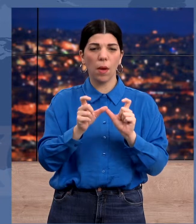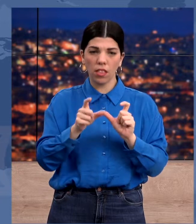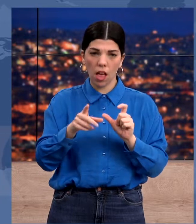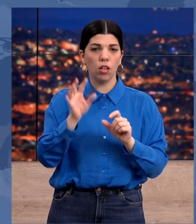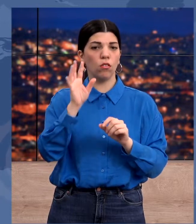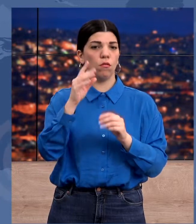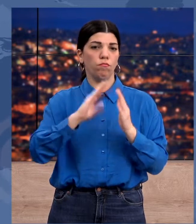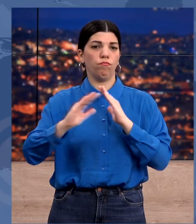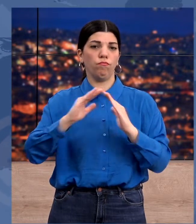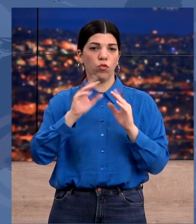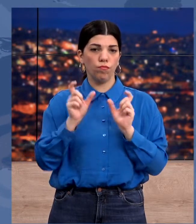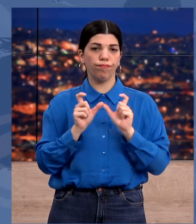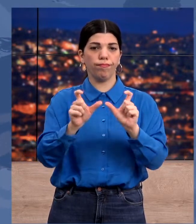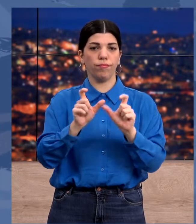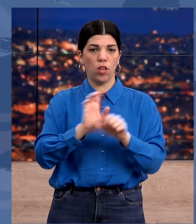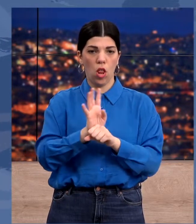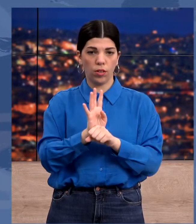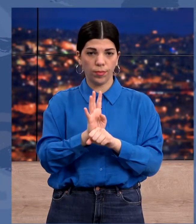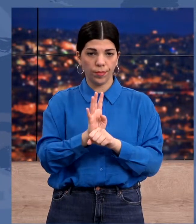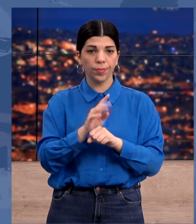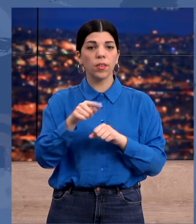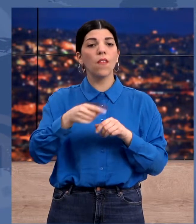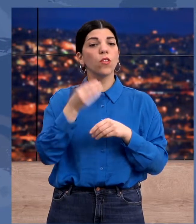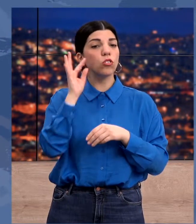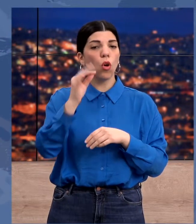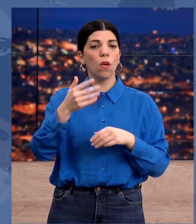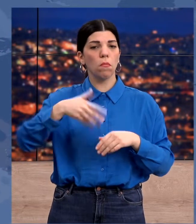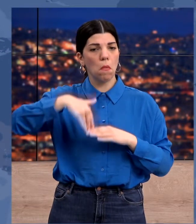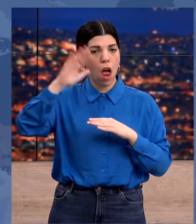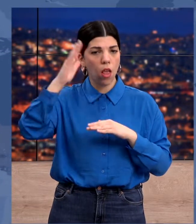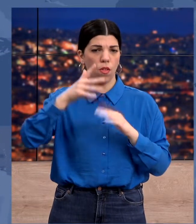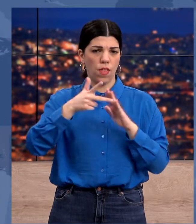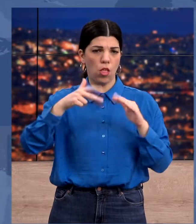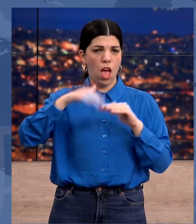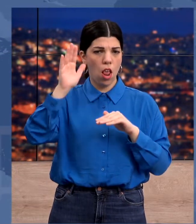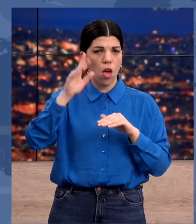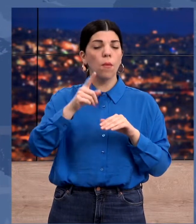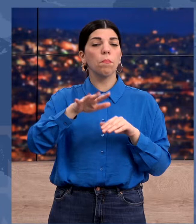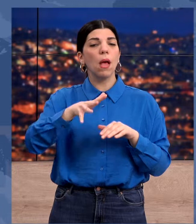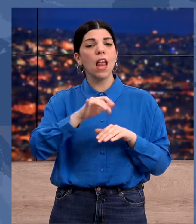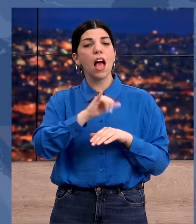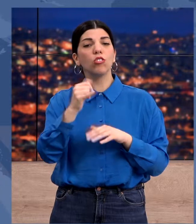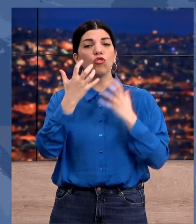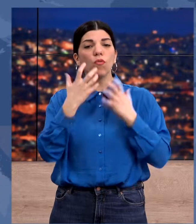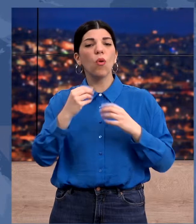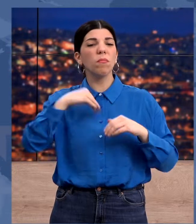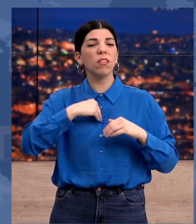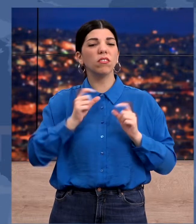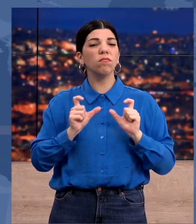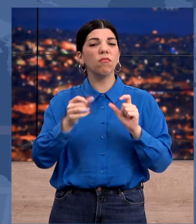πανδημίας. Προορίζεται για ενήλικες και εφήβους με μέτρια ως σοβαρή ανοσοκαταστολή.